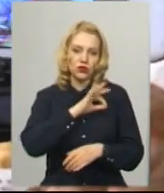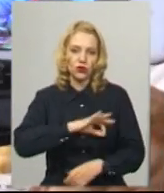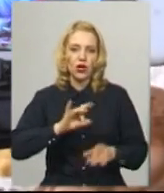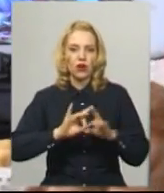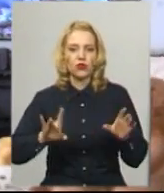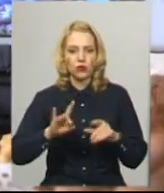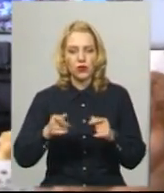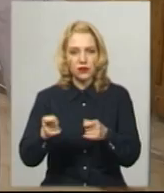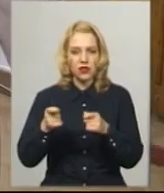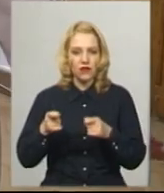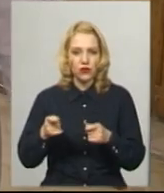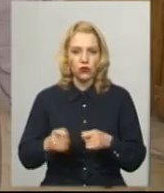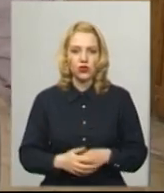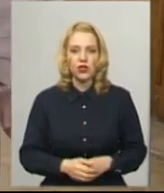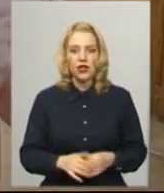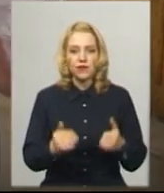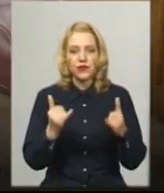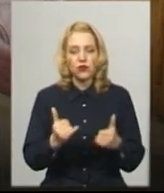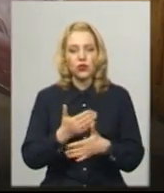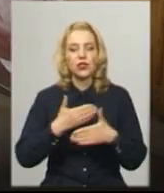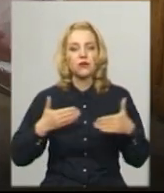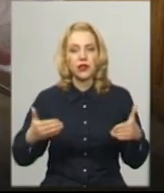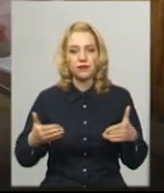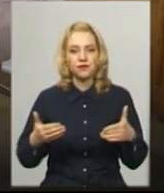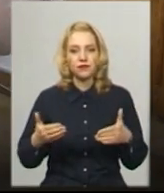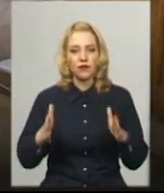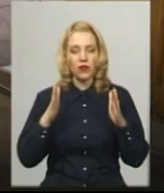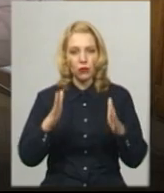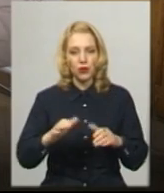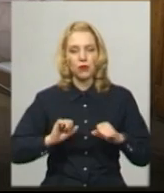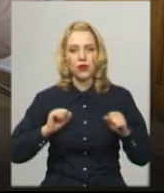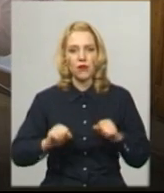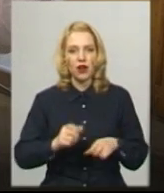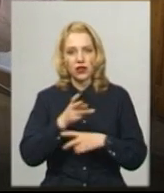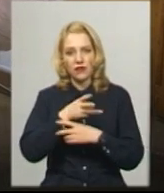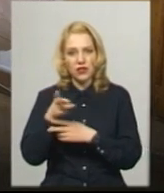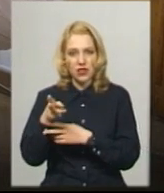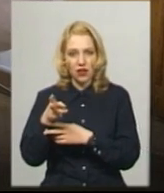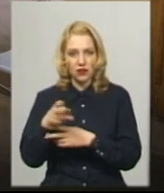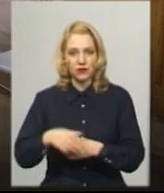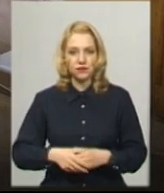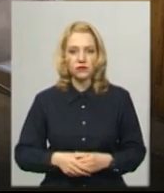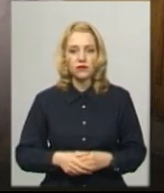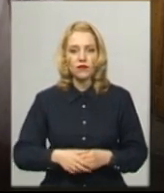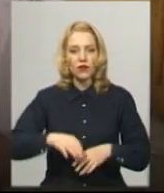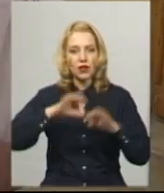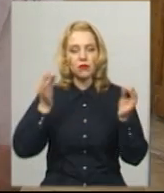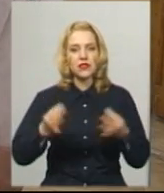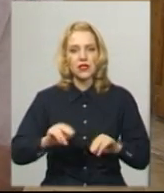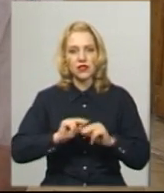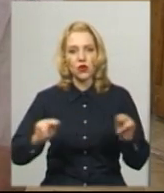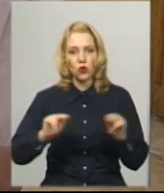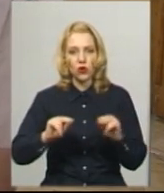відділу Світлана Шимчук. Сьогодні ми будемо намагатися відсняти мистецтві уроки, який